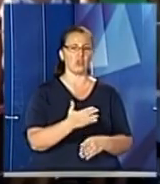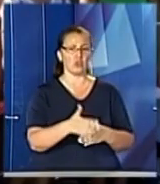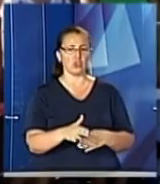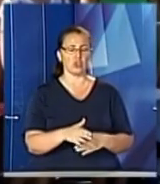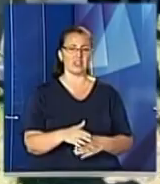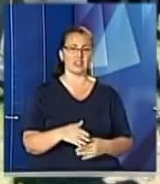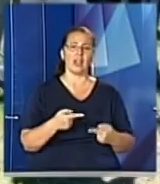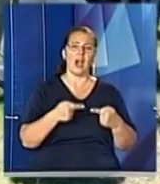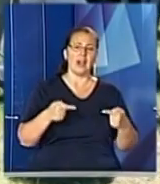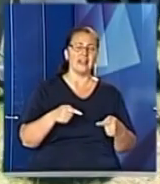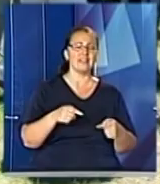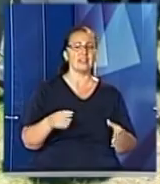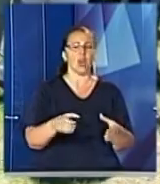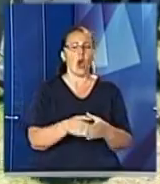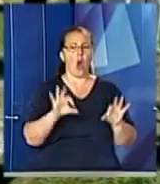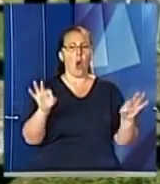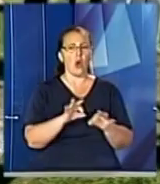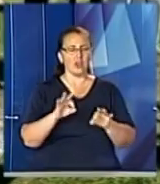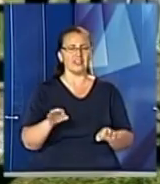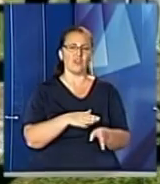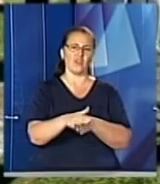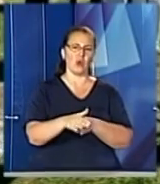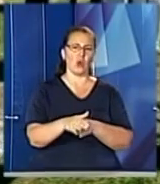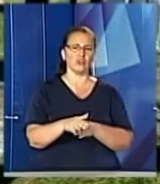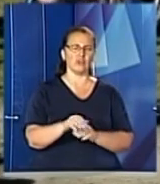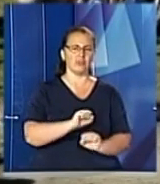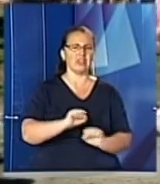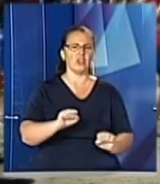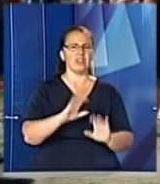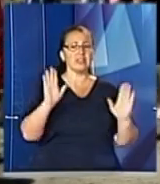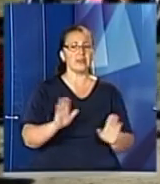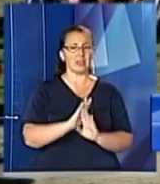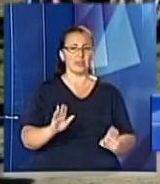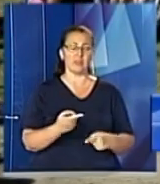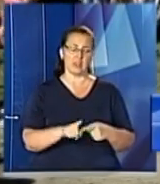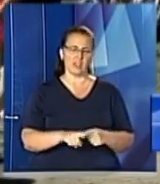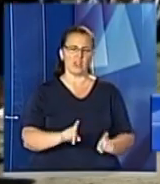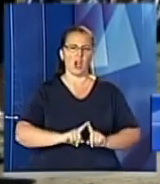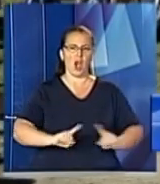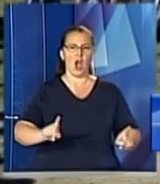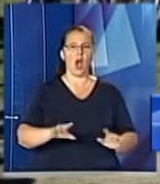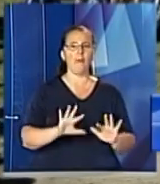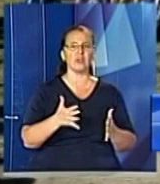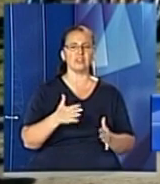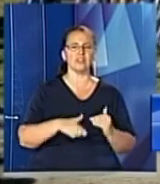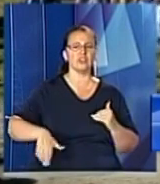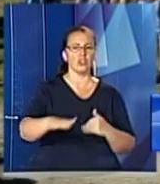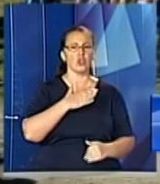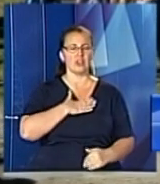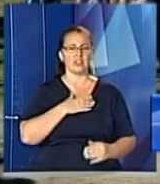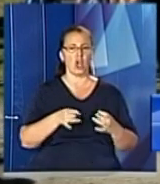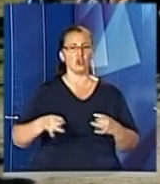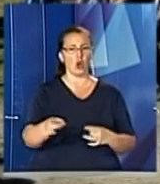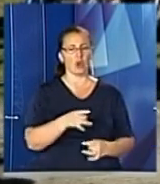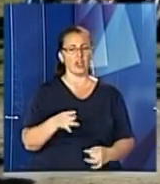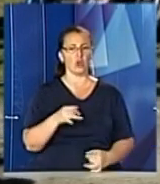художні колективи, які виконували повстанських пісень. Тут є непересічна подія фактично на території нашого району. Я вважаю,